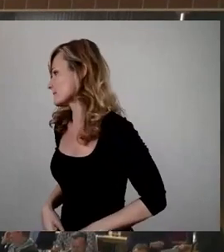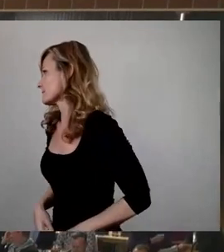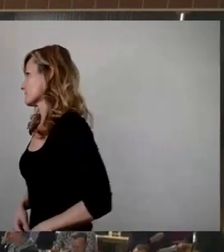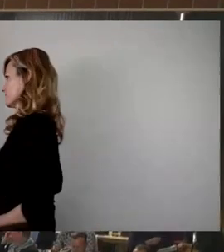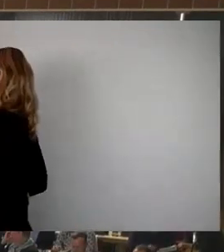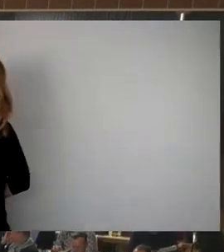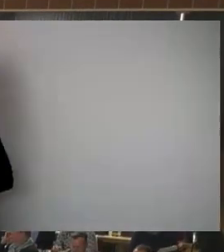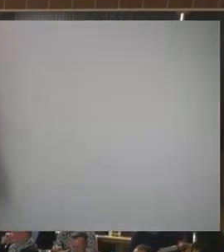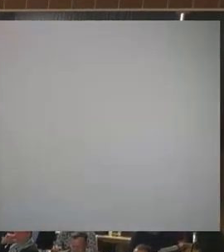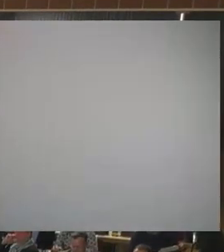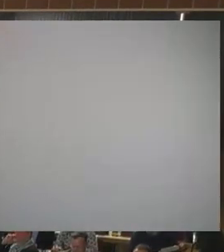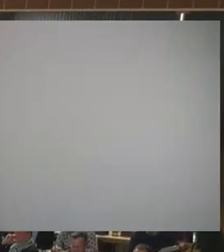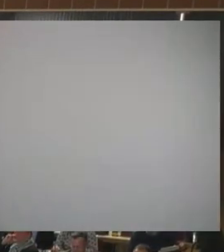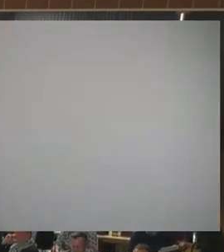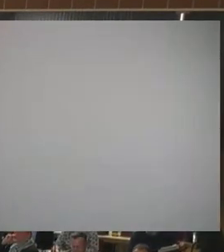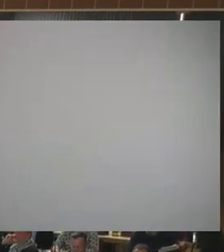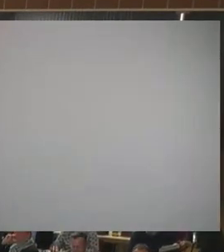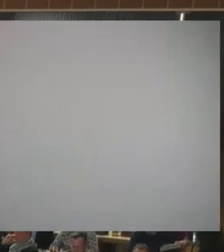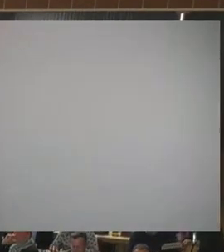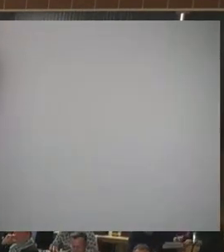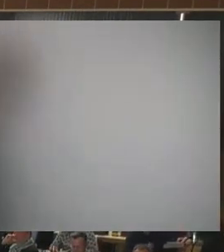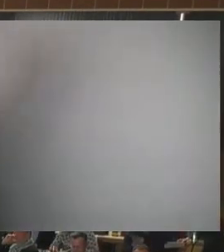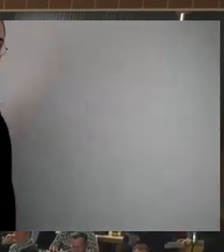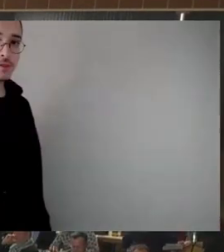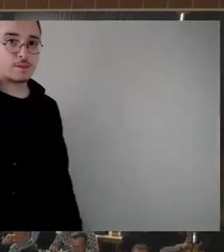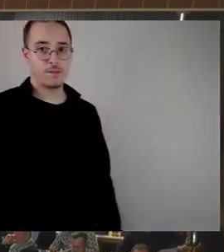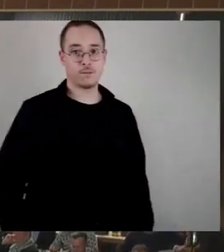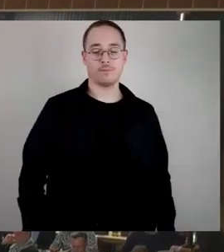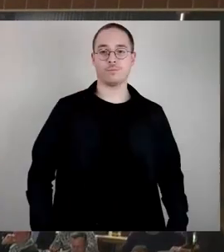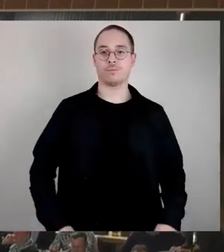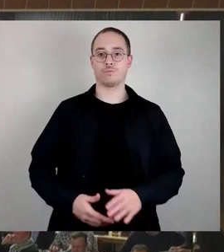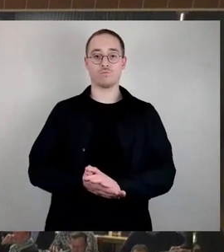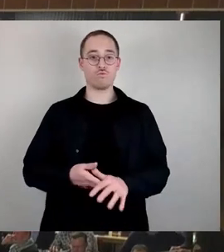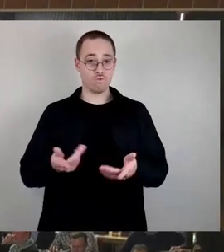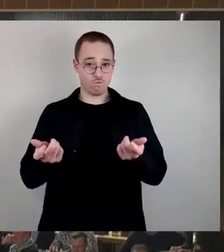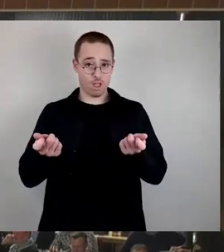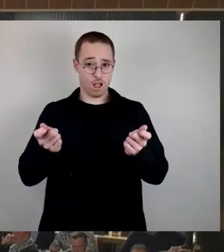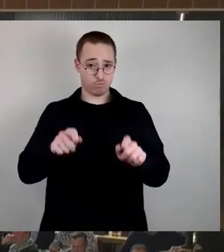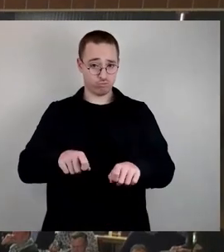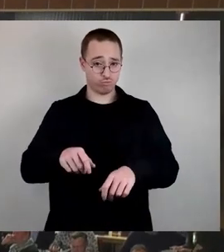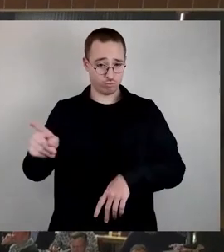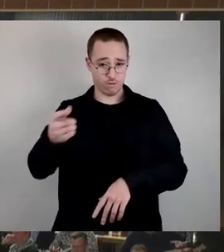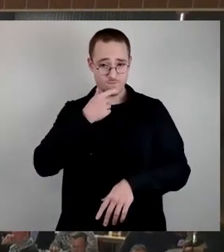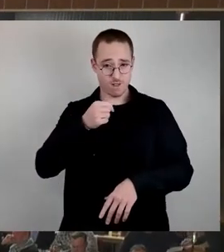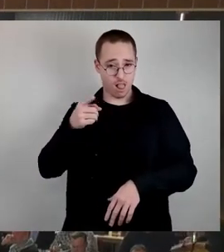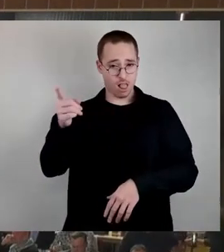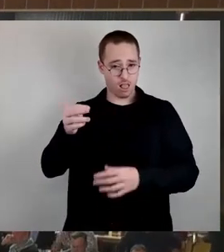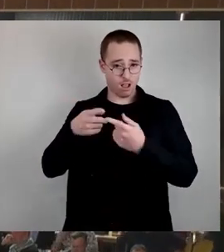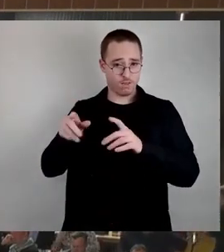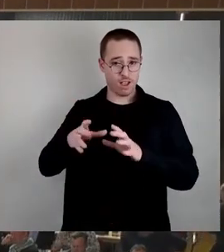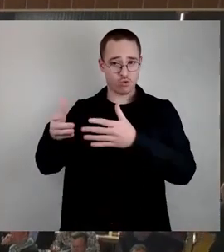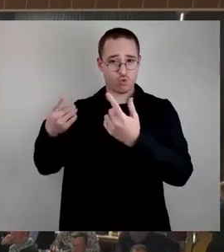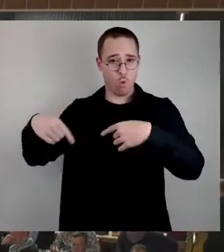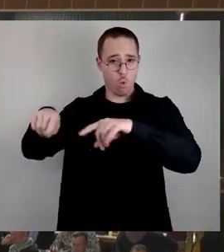So, und zum Abschluss der Fraktionsrunde. Die Sendenfraktion wird das Wort gewünscht. Nein? Dann sind wir erst mal durch die